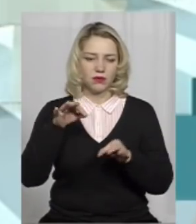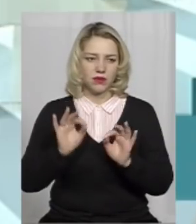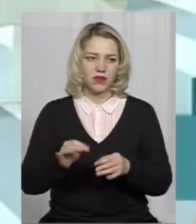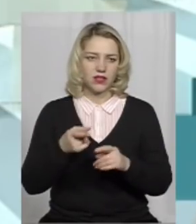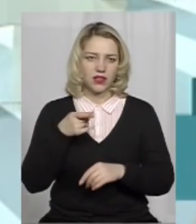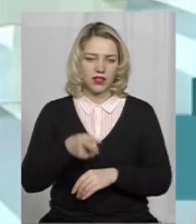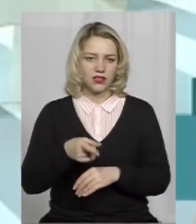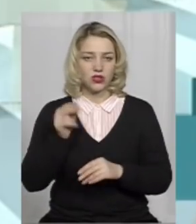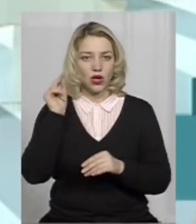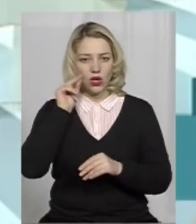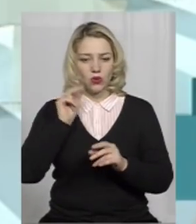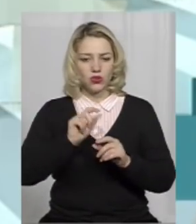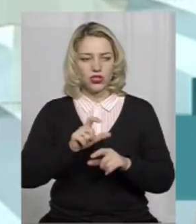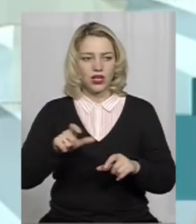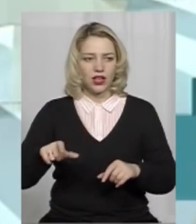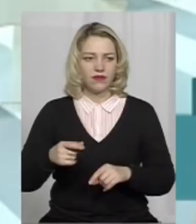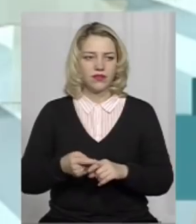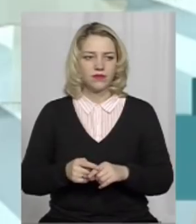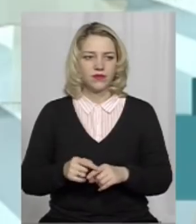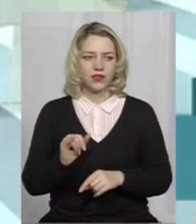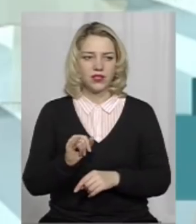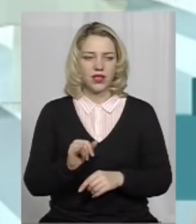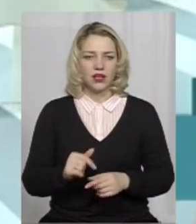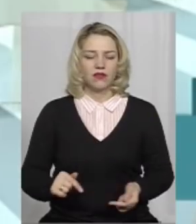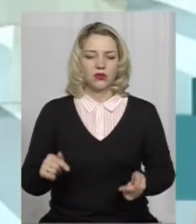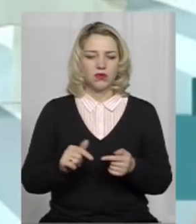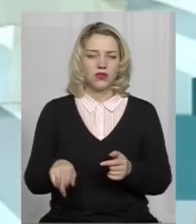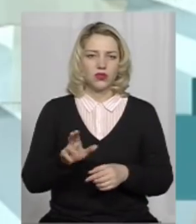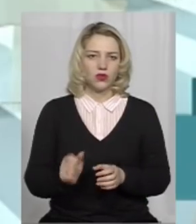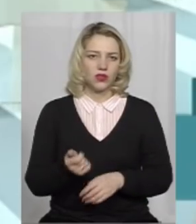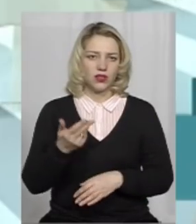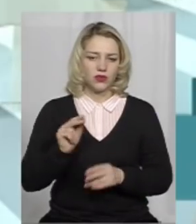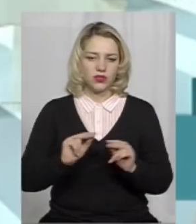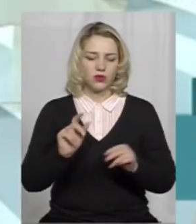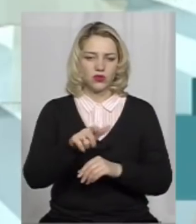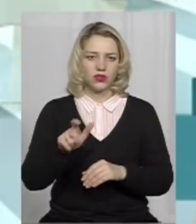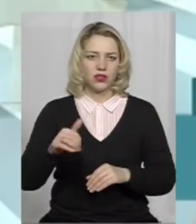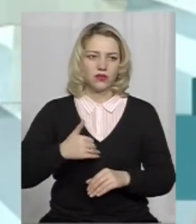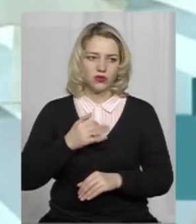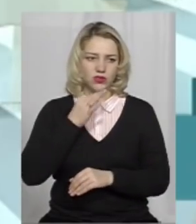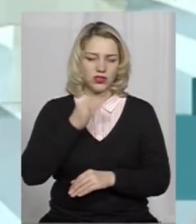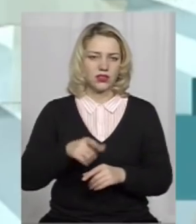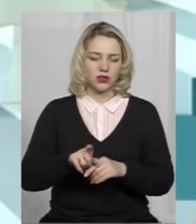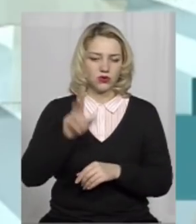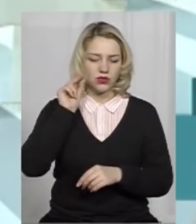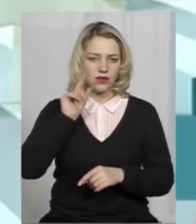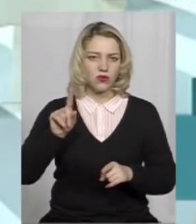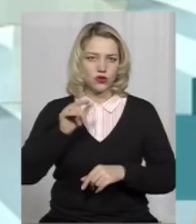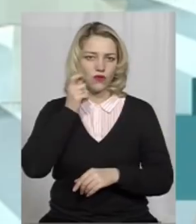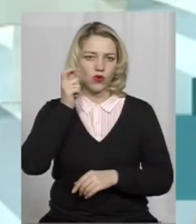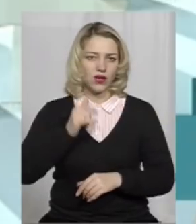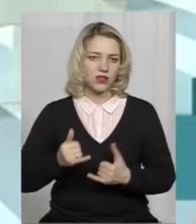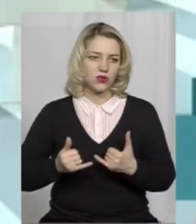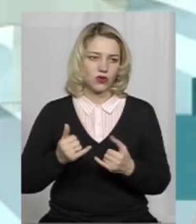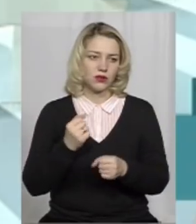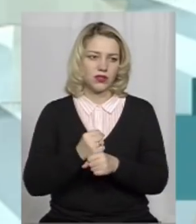праві, це тисяча учителів, одна тисяча учителів, і відповідно до кількості учителів, хочу сказати таку цифру, що в Україні на